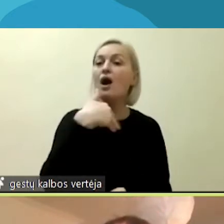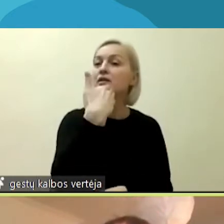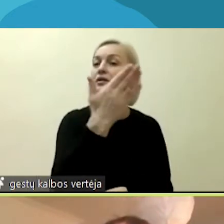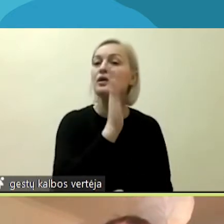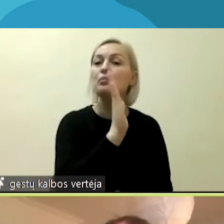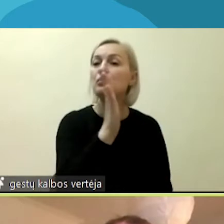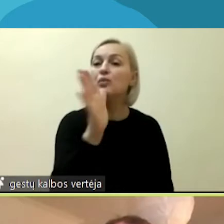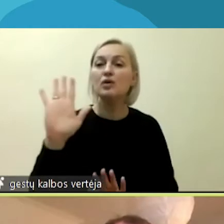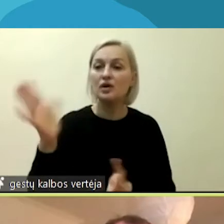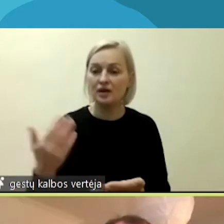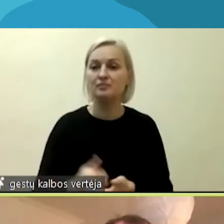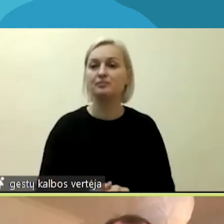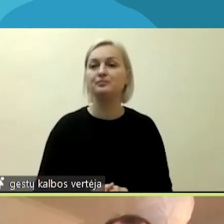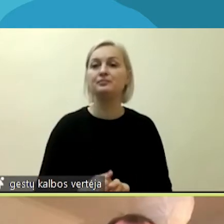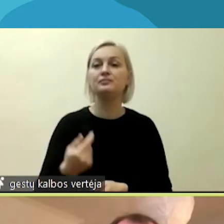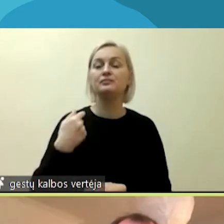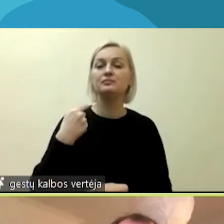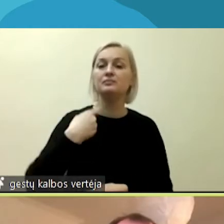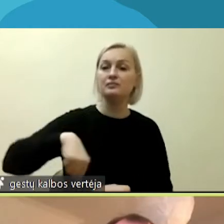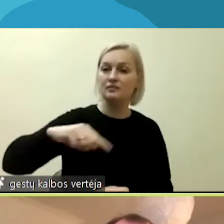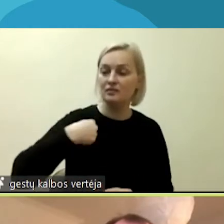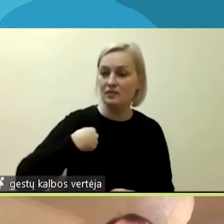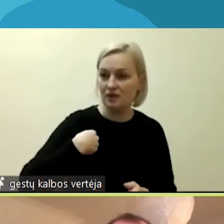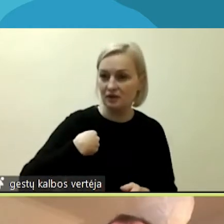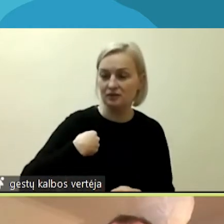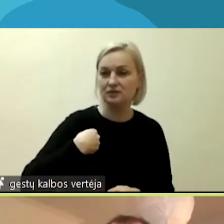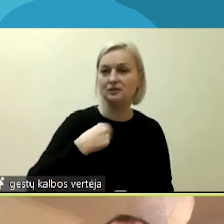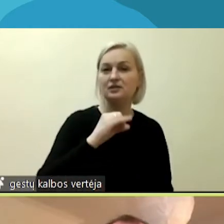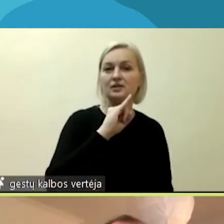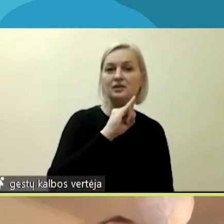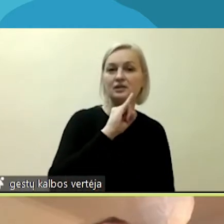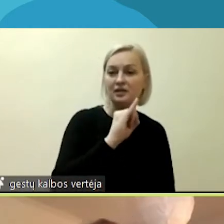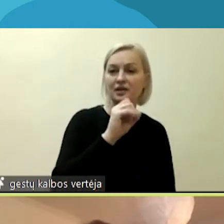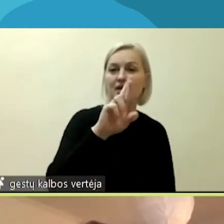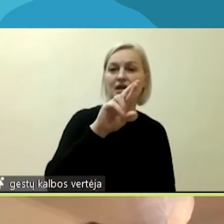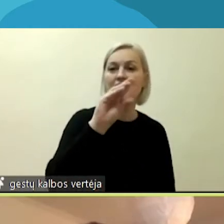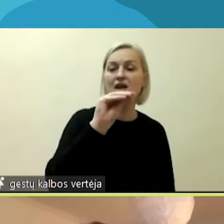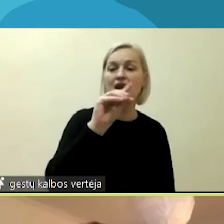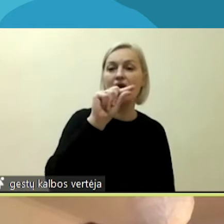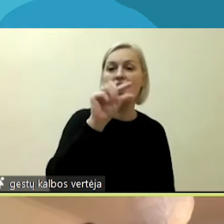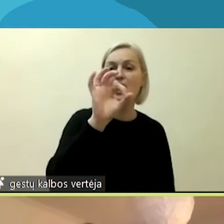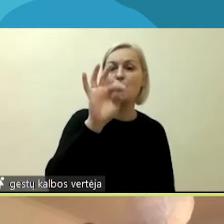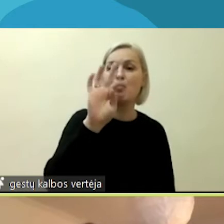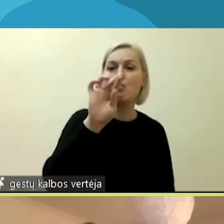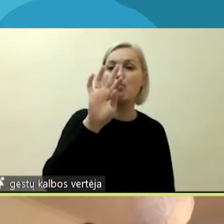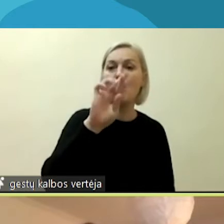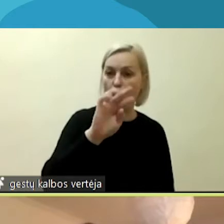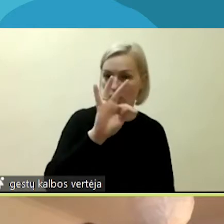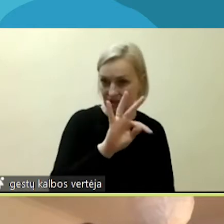Kaip jau minėjau, mes patobulinsim į Repoot.io sistemą. Tai atliksime 2021